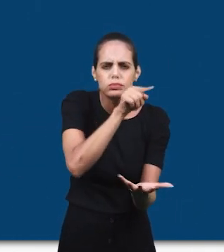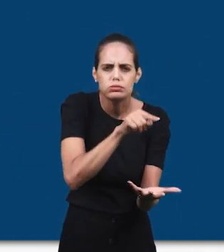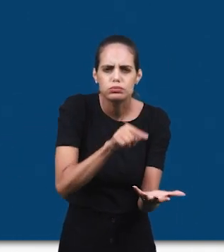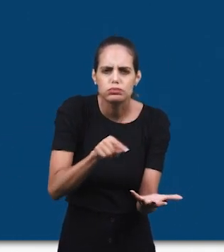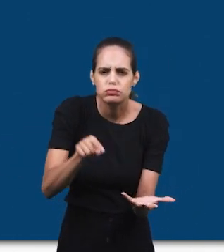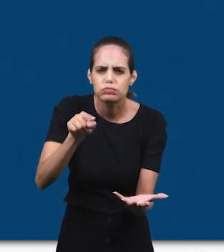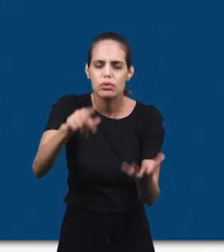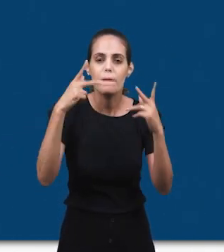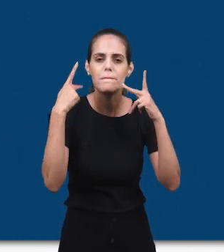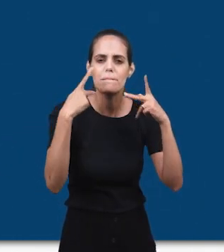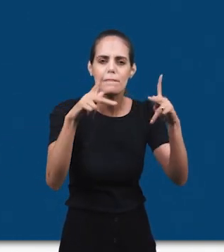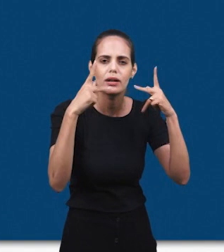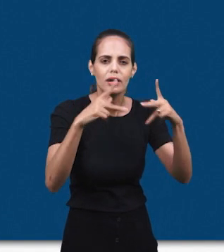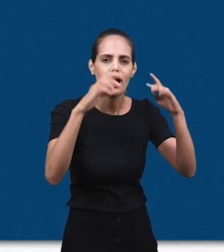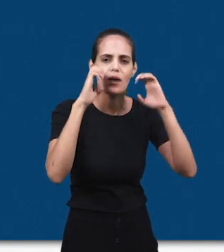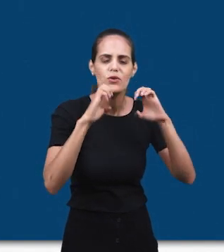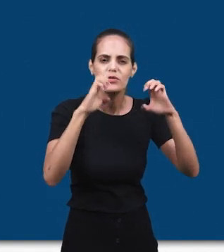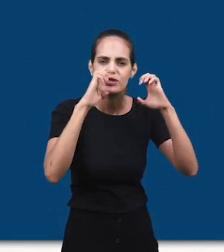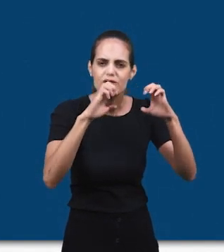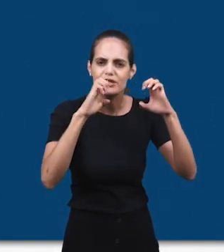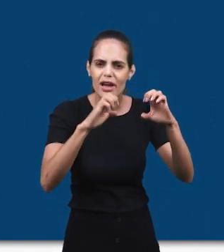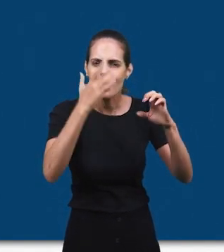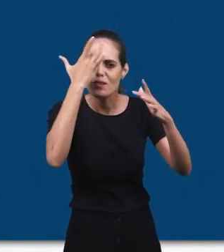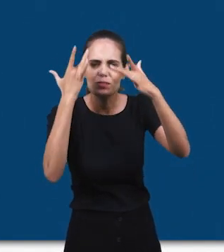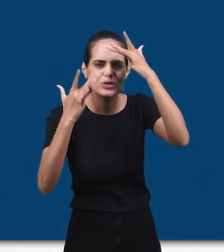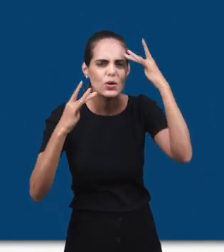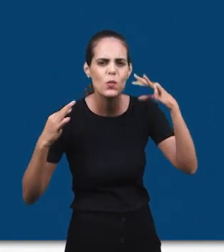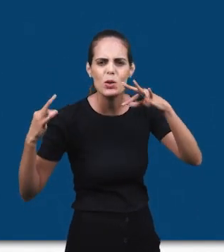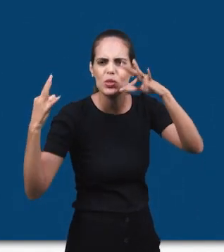проповедуйте Евангелие всей твари.